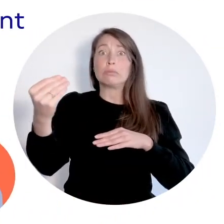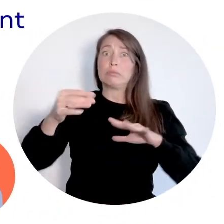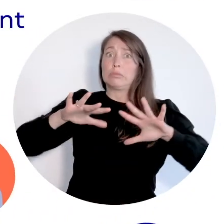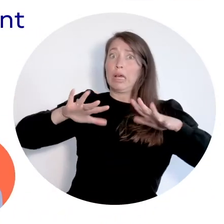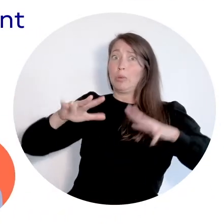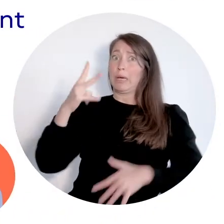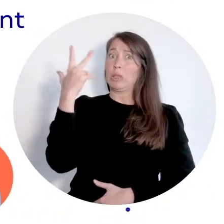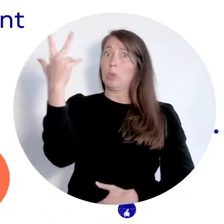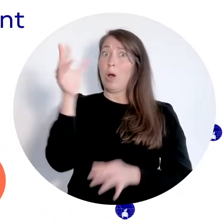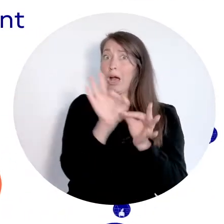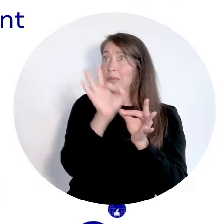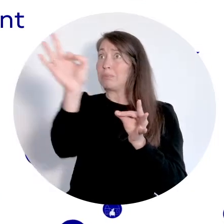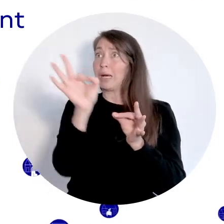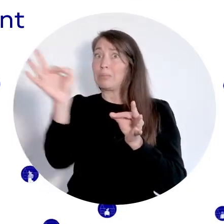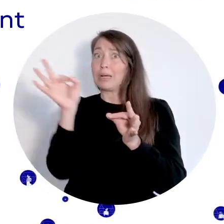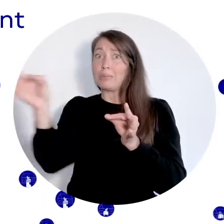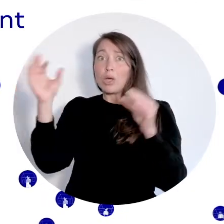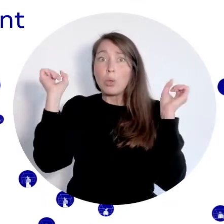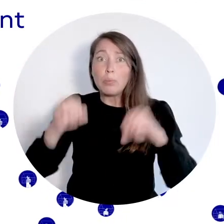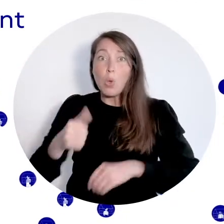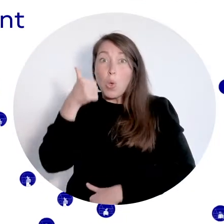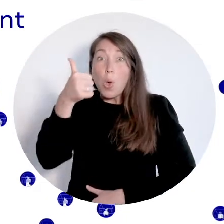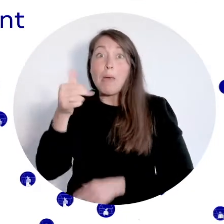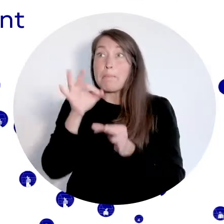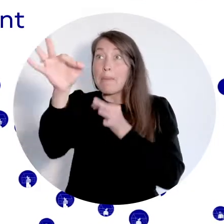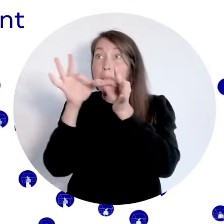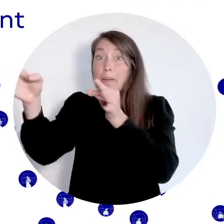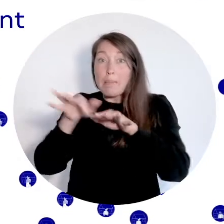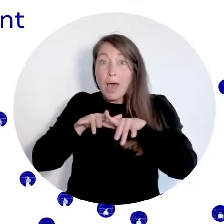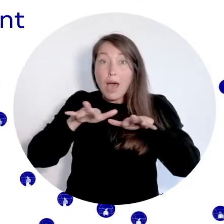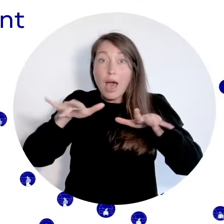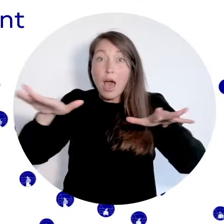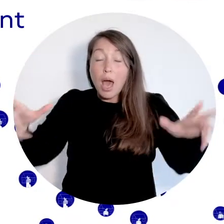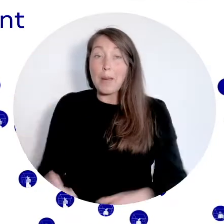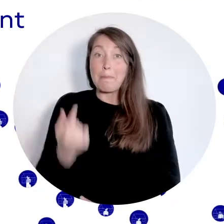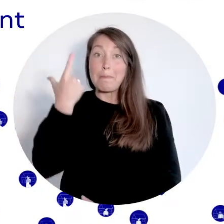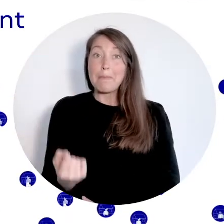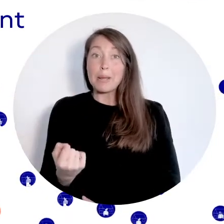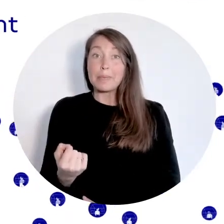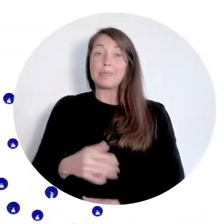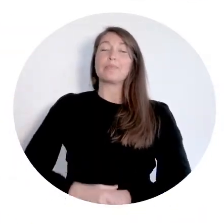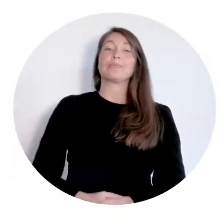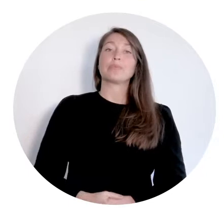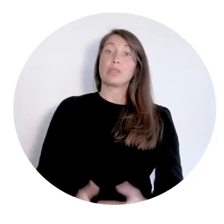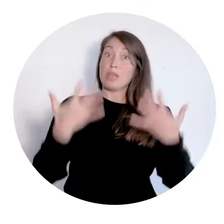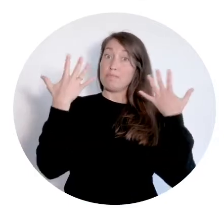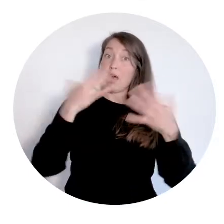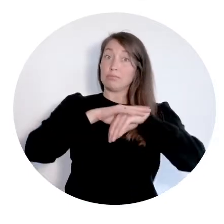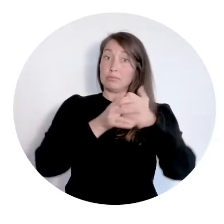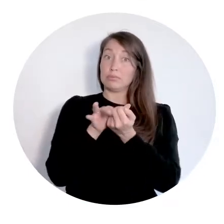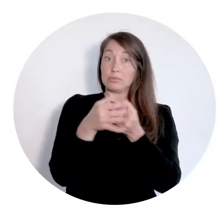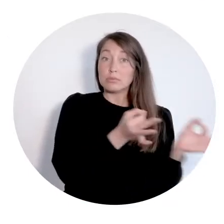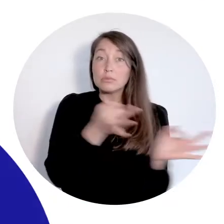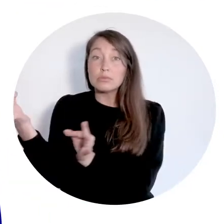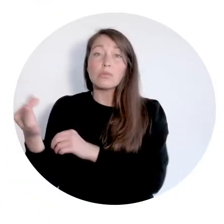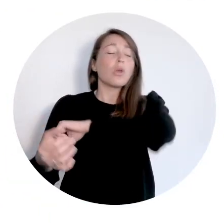peut contaminer trois personnes en moyenne, qui à leur tour en contaminent trois autres. L'épidémie se propage alors à toute vitesse. Mais en nous lavant les mains